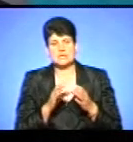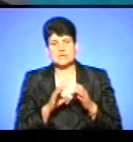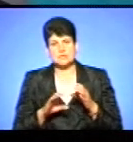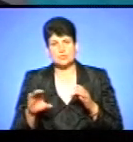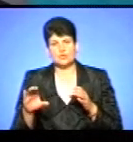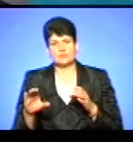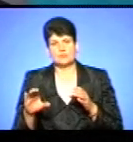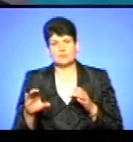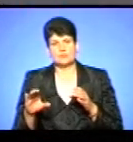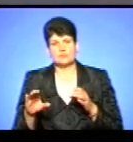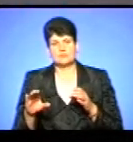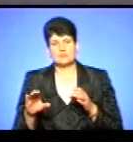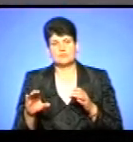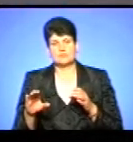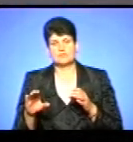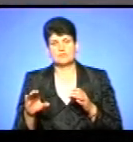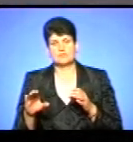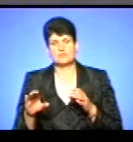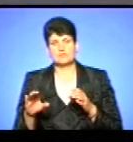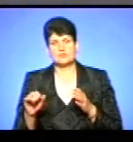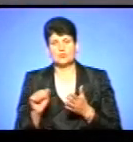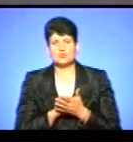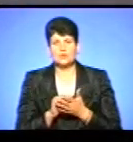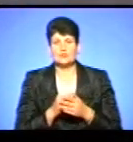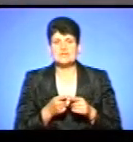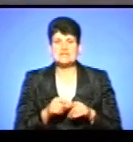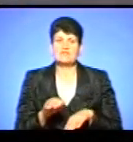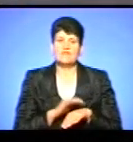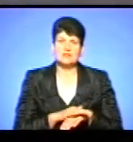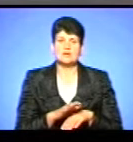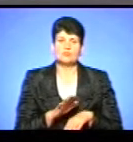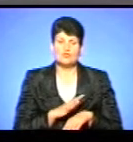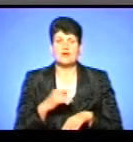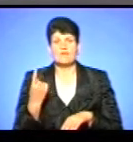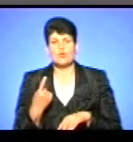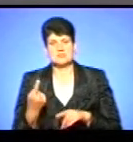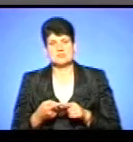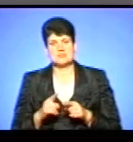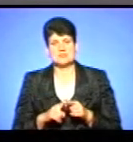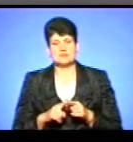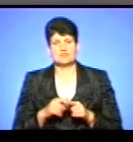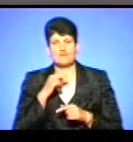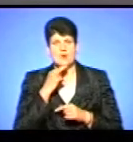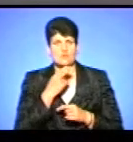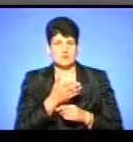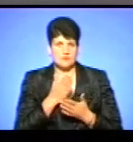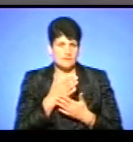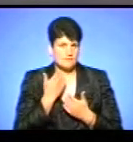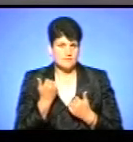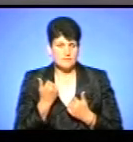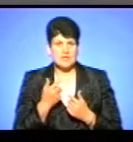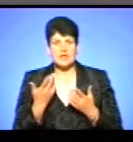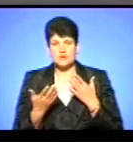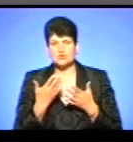в водойми? Чи документуєте часто такі факти, чи буває таке по області, чи хтось на це звертає увагу? Якщо